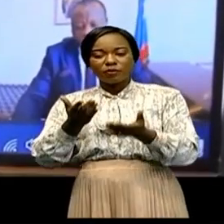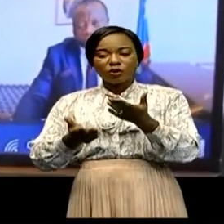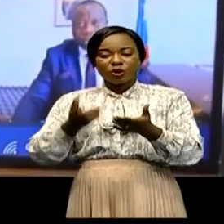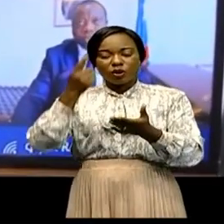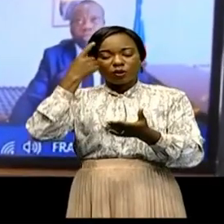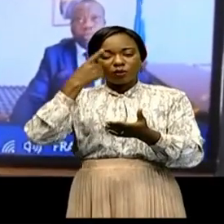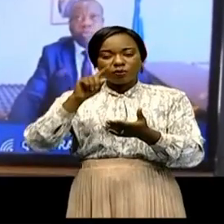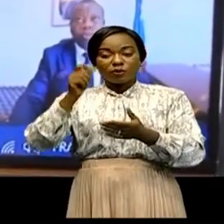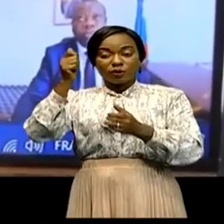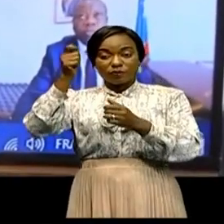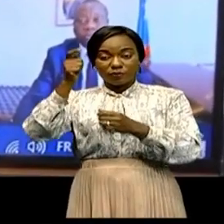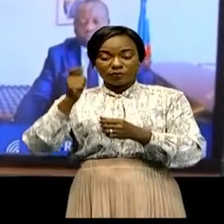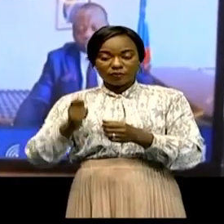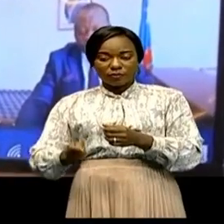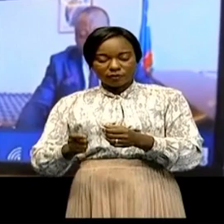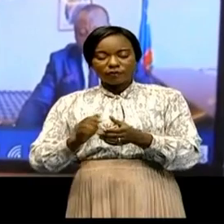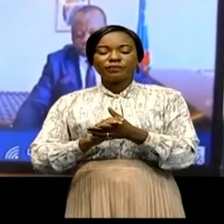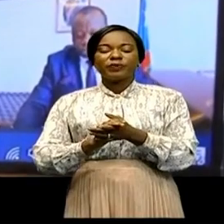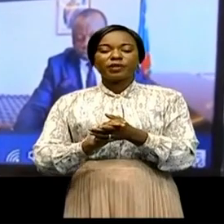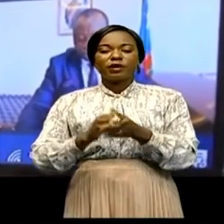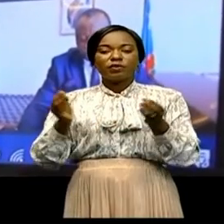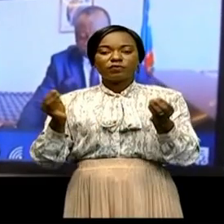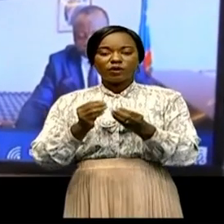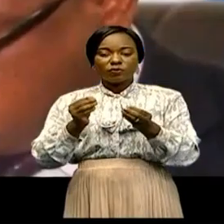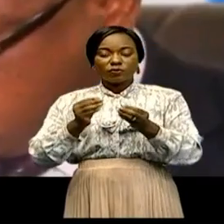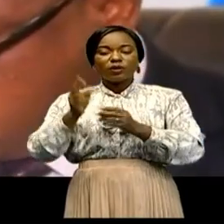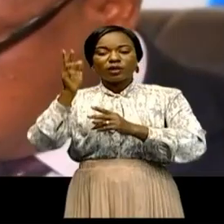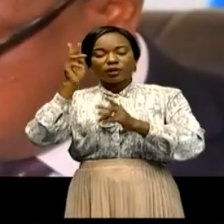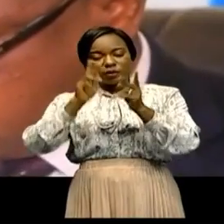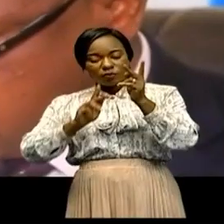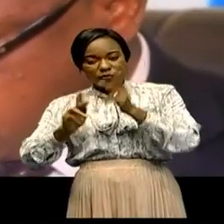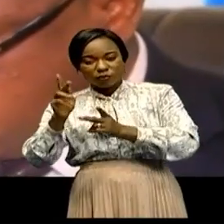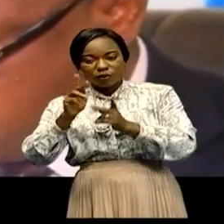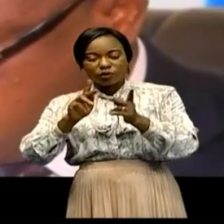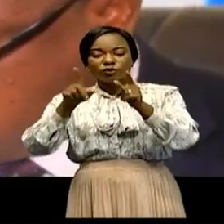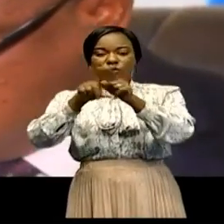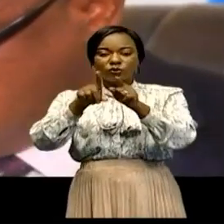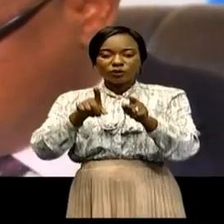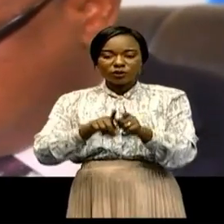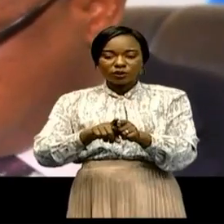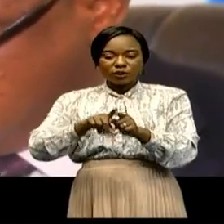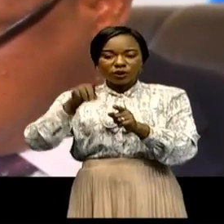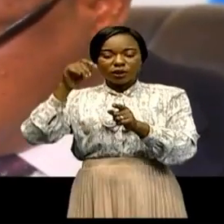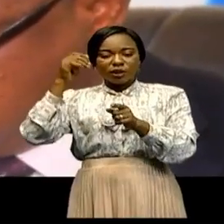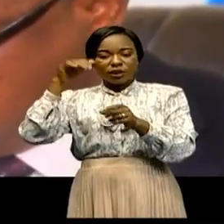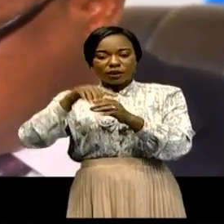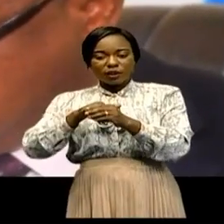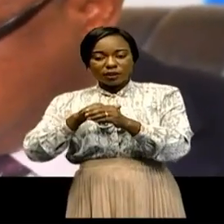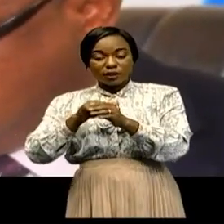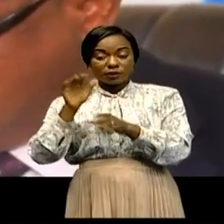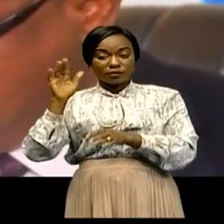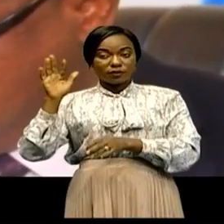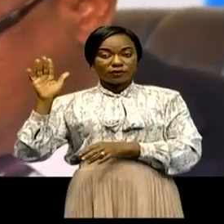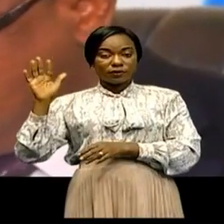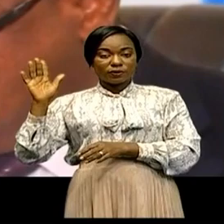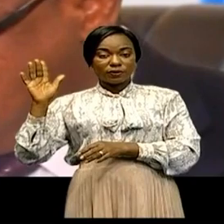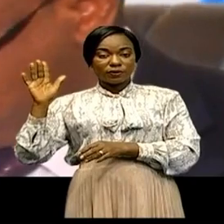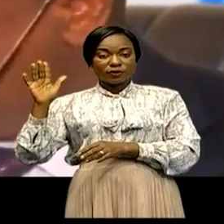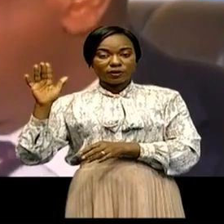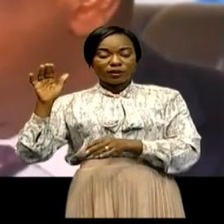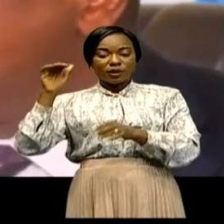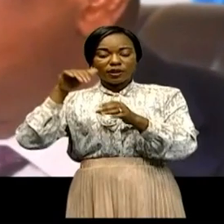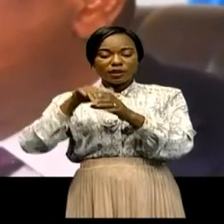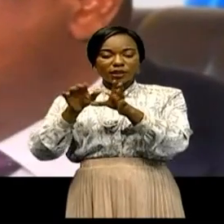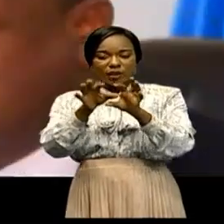militaires. L'état d'esprit de la population a été notamment marqué par la ténue à Kinshasa de la DNC